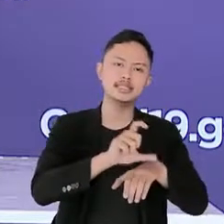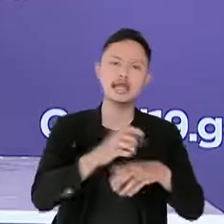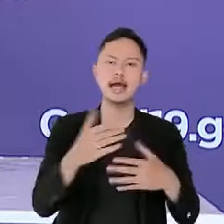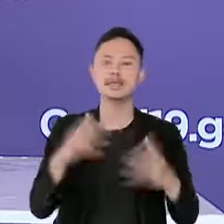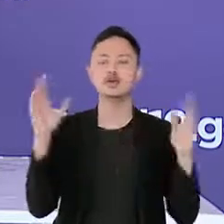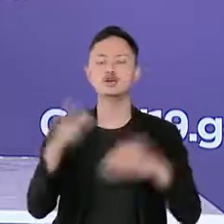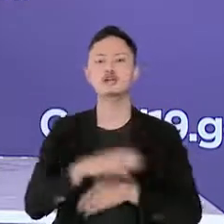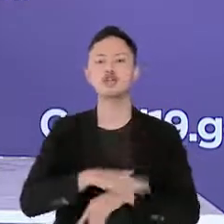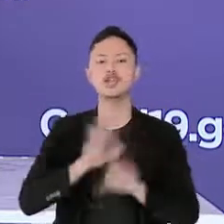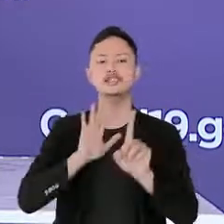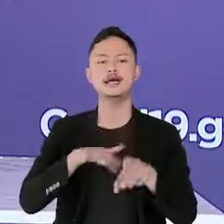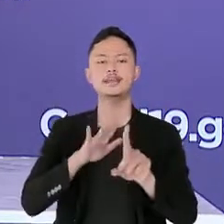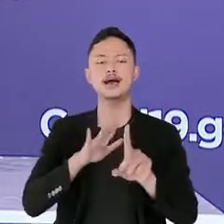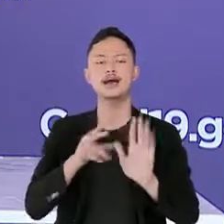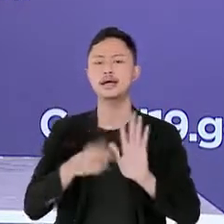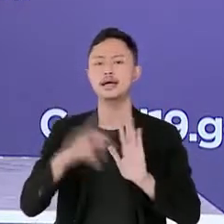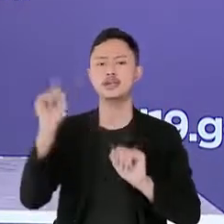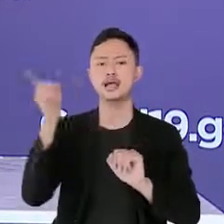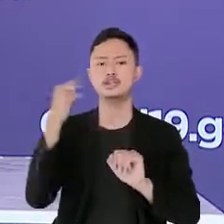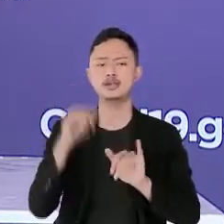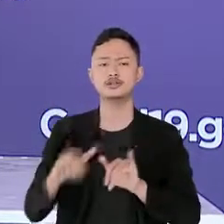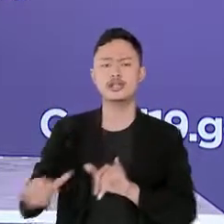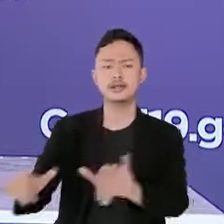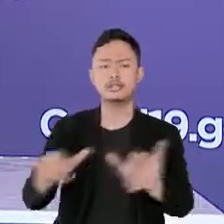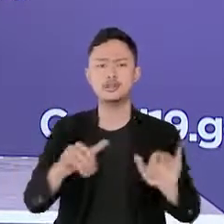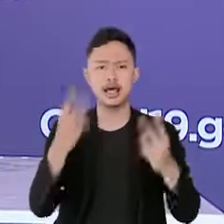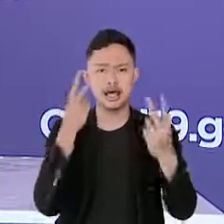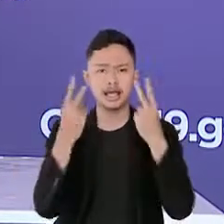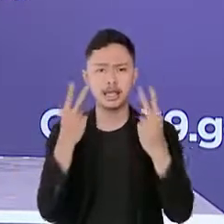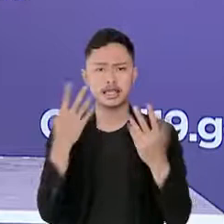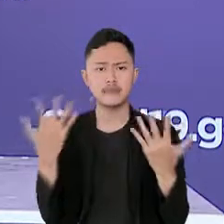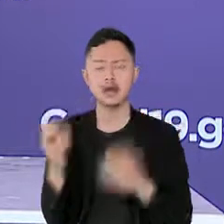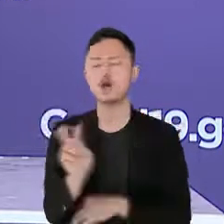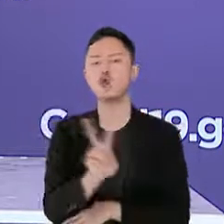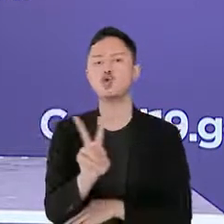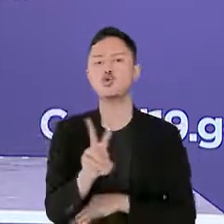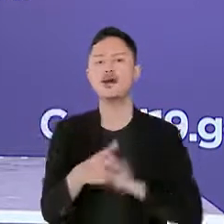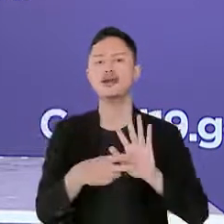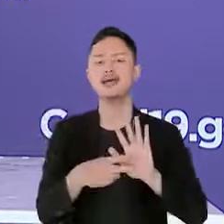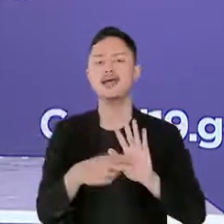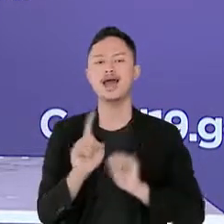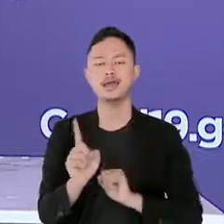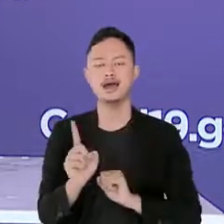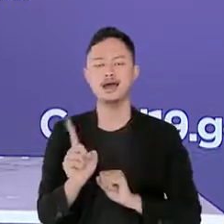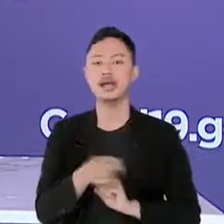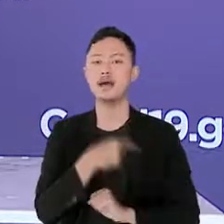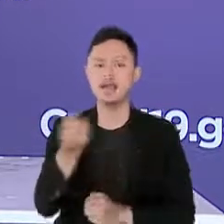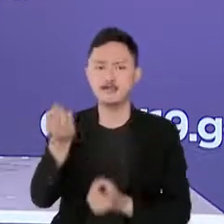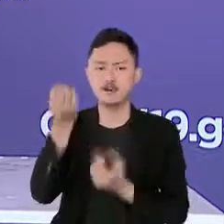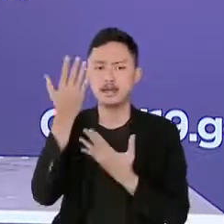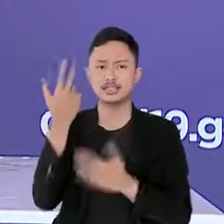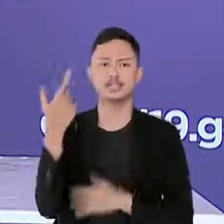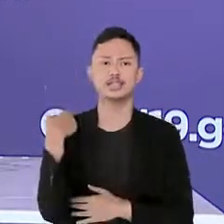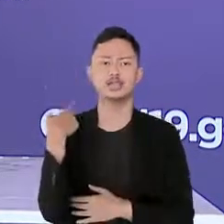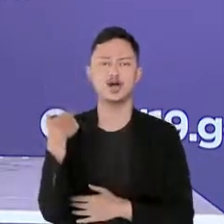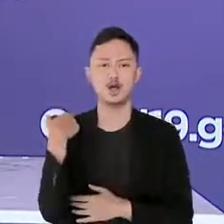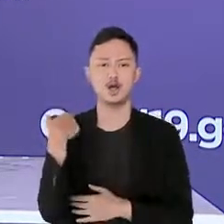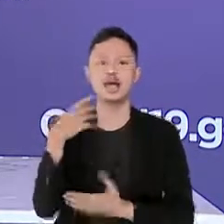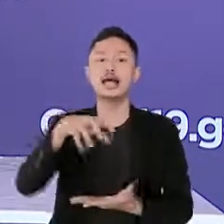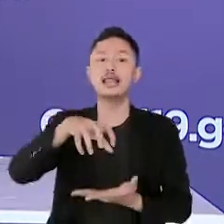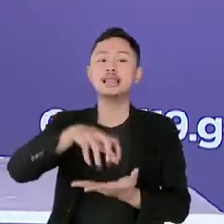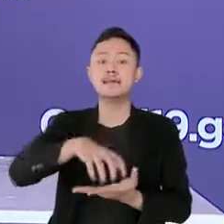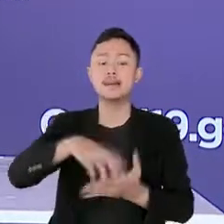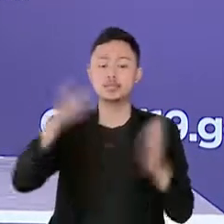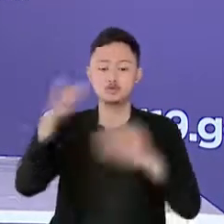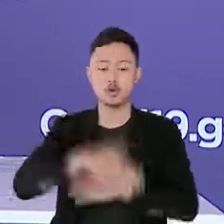jamaah secara nasional dengan memperhatikan kedua indikator penilaian tersebut menghimbau adanya pembatasan kapasitas